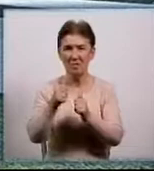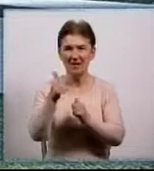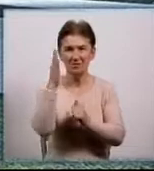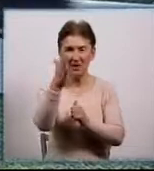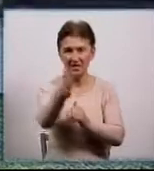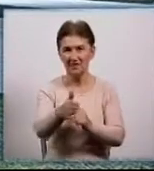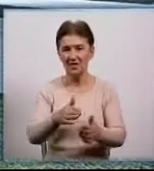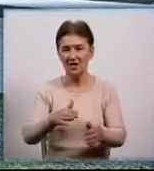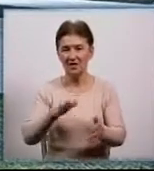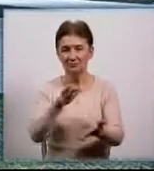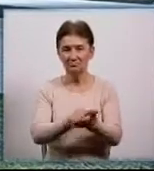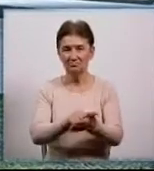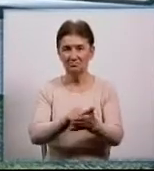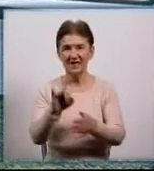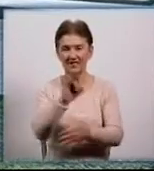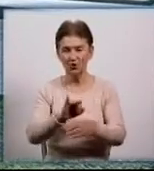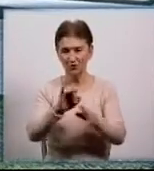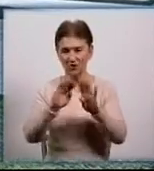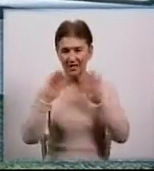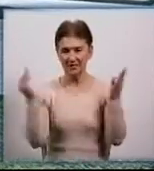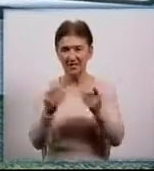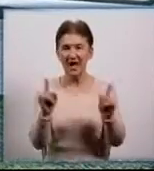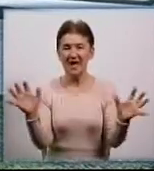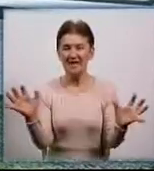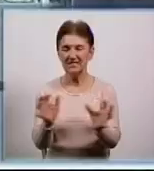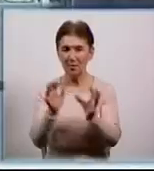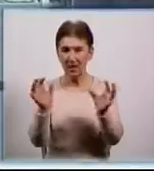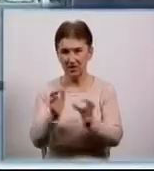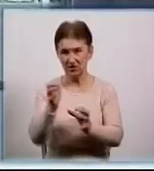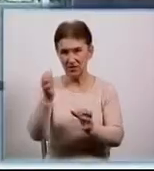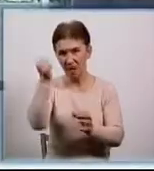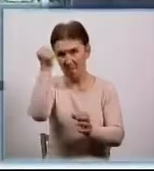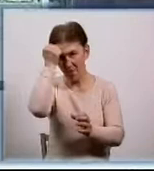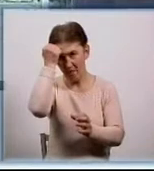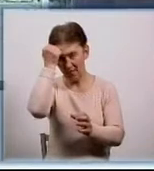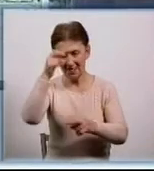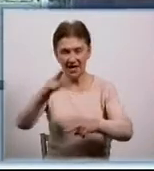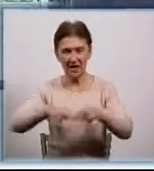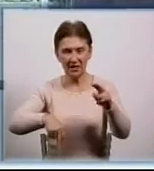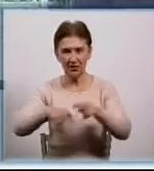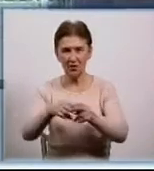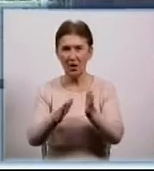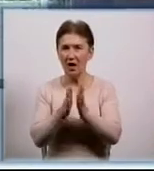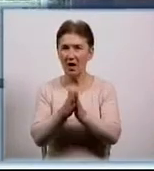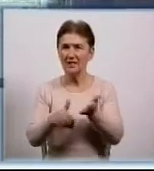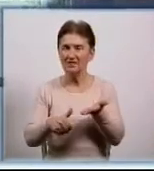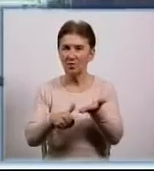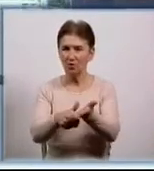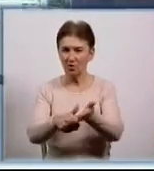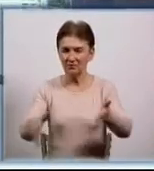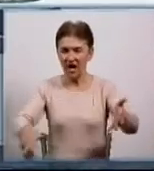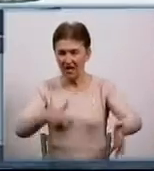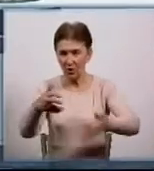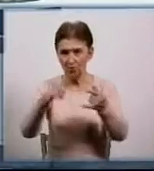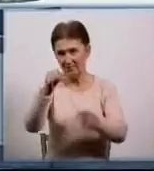заповідної зони. Програма передбачатиме збереження існуючих пам'яток архітектури, запрошують до співпраці краєзнавців, археологів та